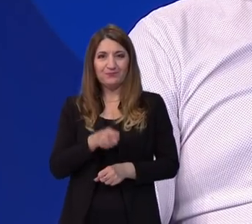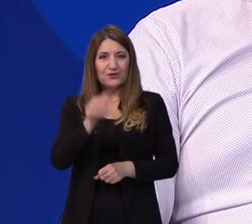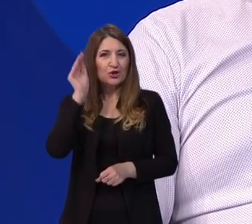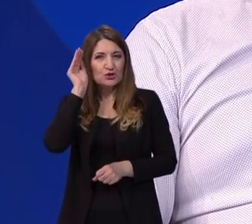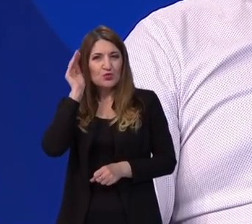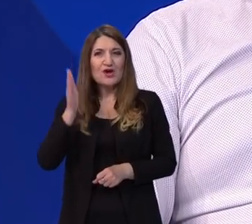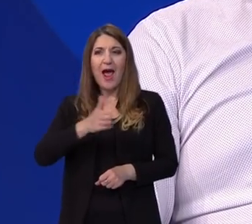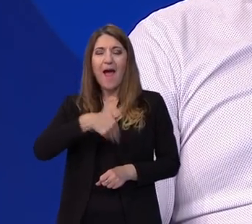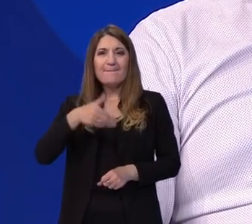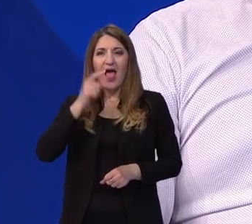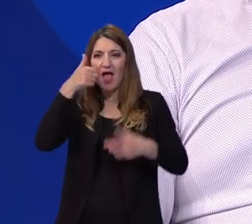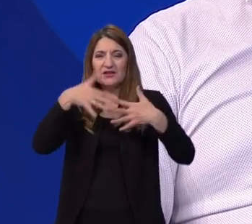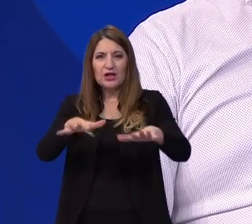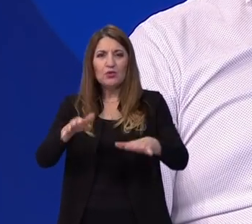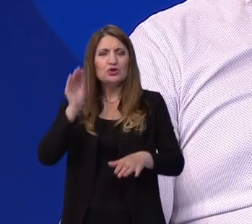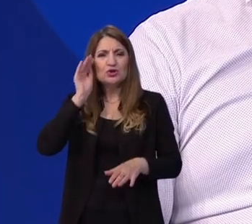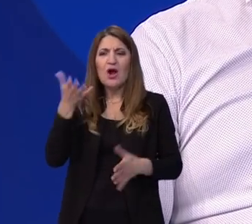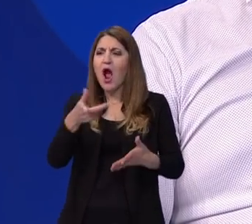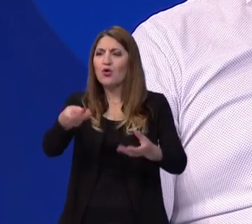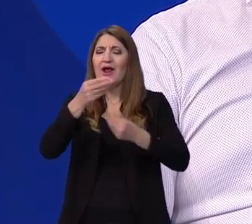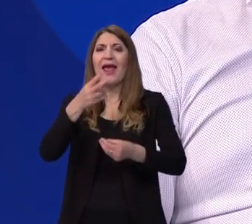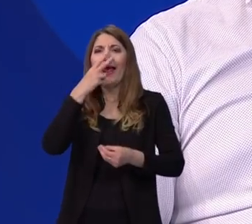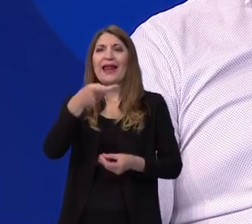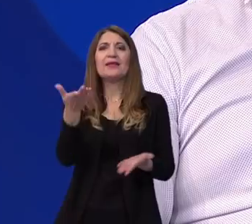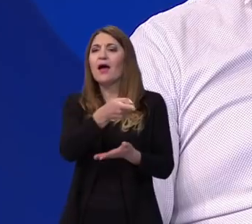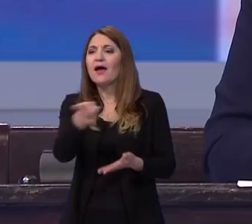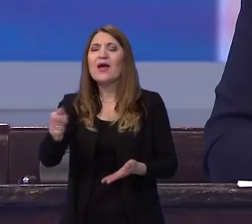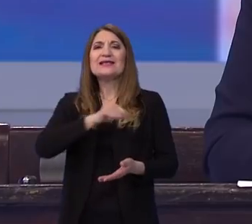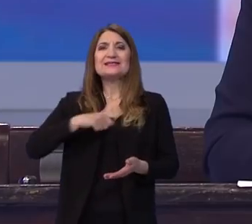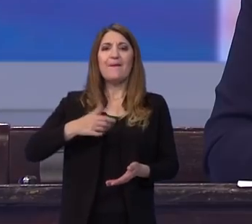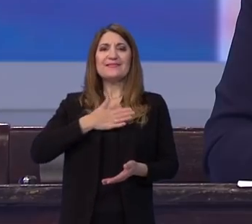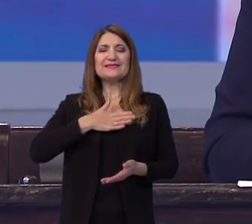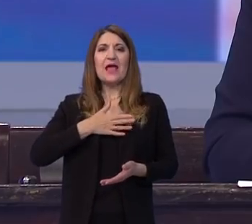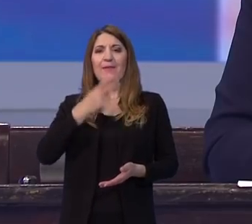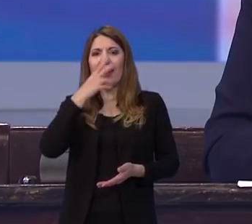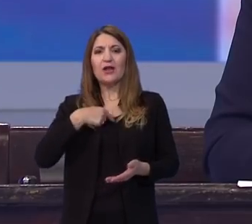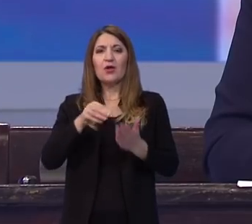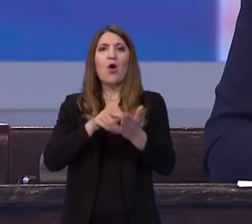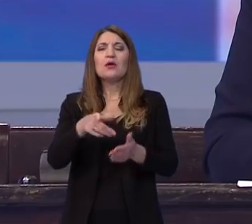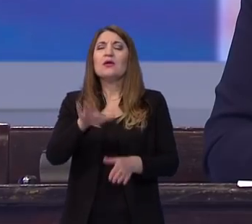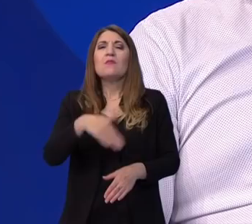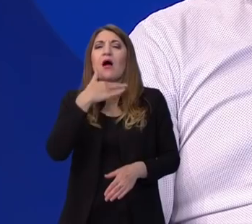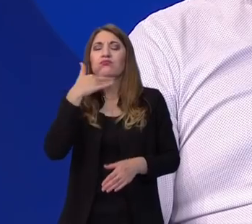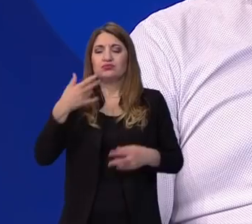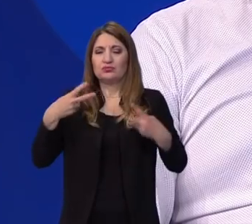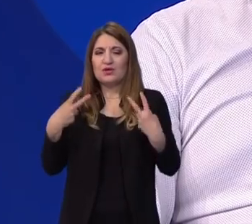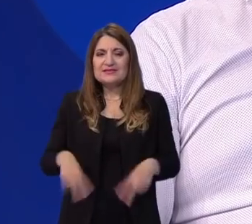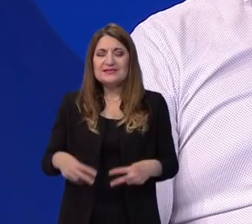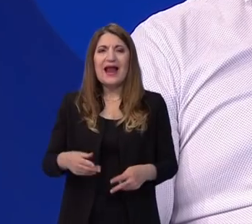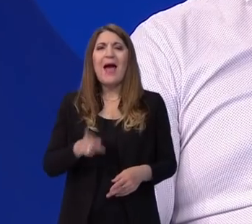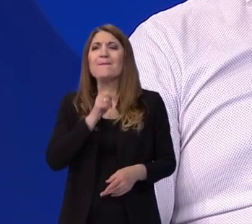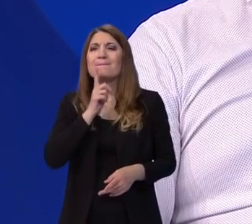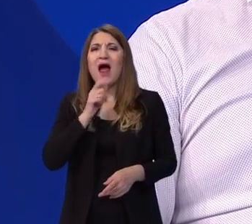njihov način života, kako oni gledaju sebe, kako oni sebe vrednuju, znači oni imaju toliko strahova, toliko manjak